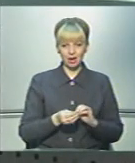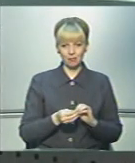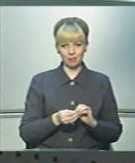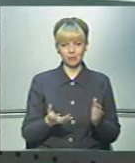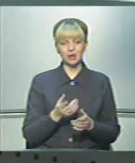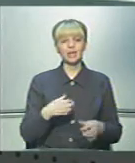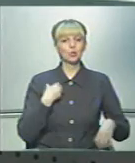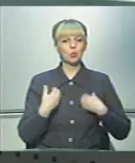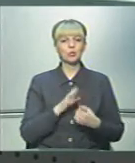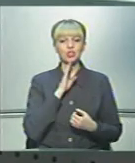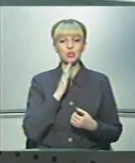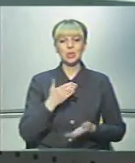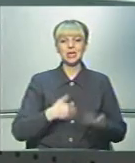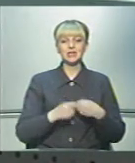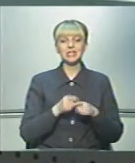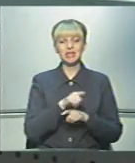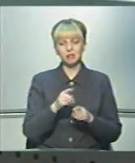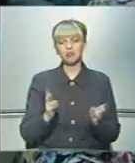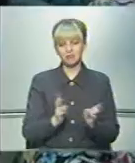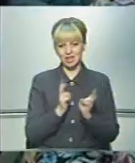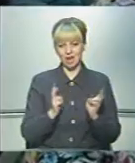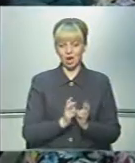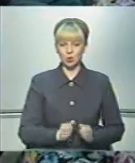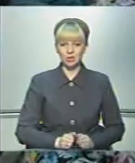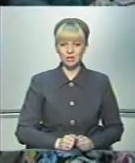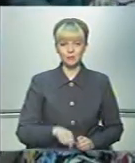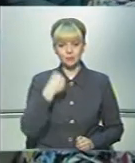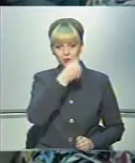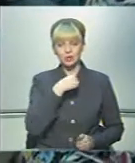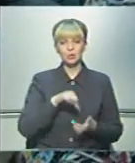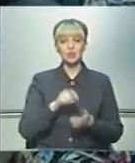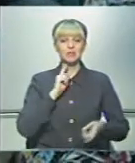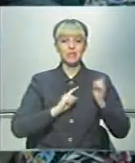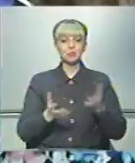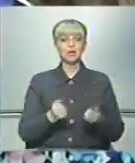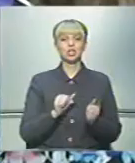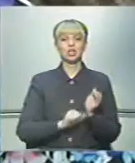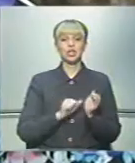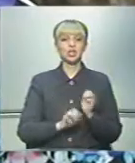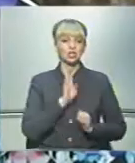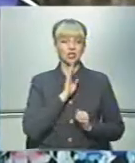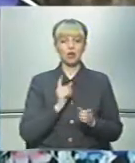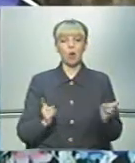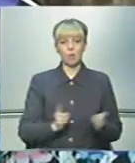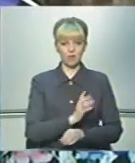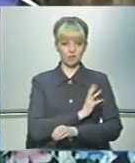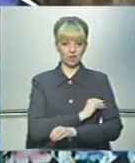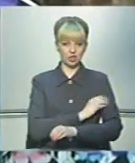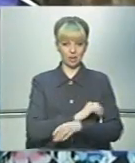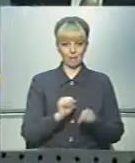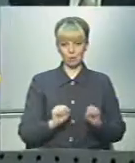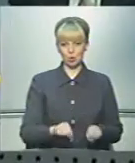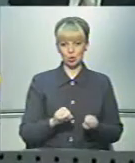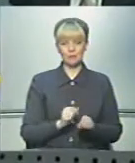які турбують жінок з інвалідністю, з якими вони стикаються. Цьогоріч участь у семінарі взяли 60 жінок з обмеженими фізичними